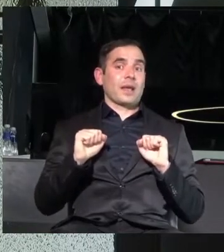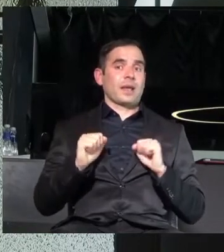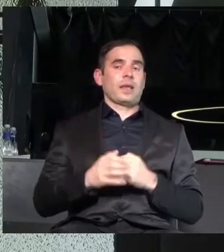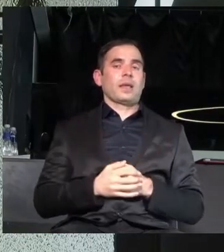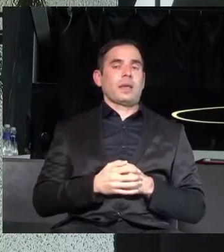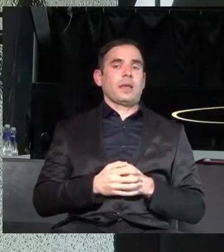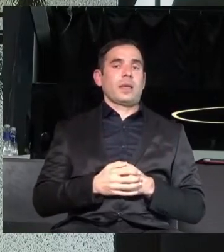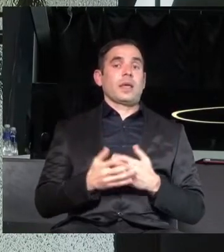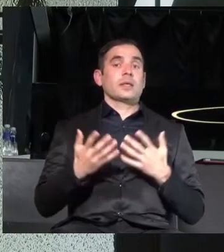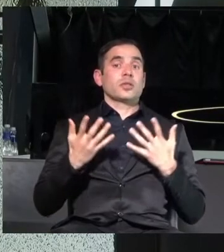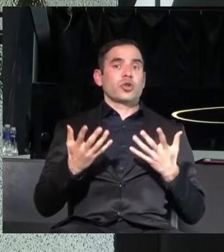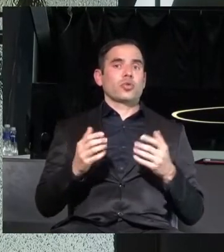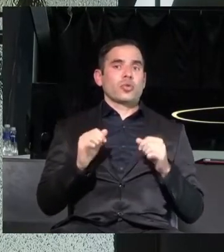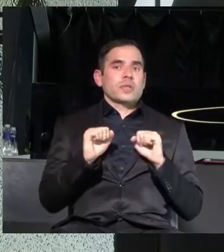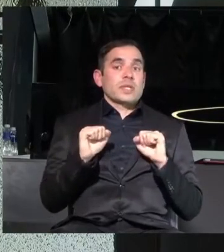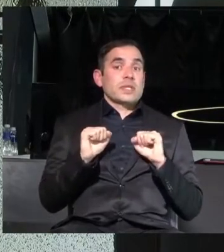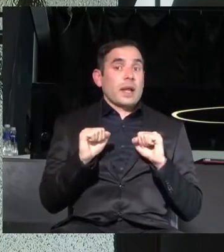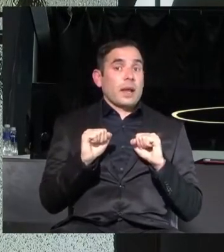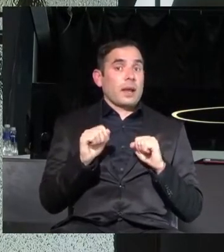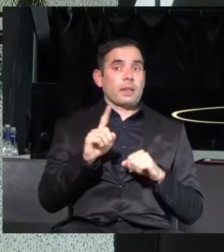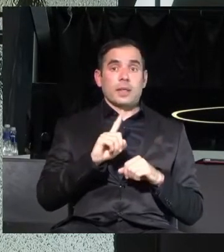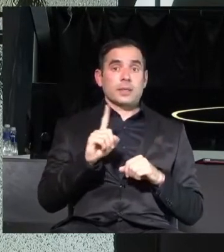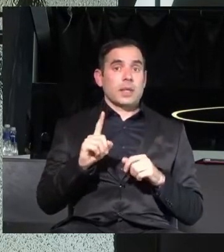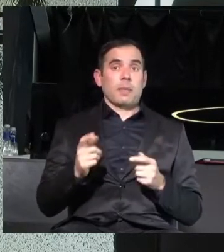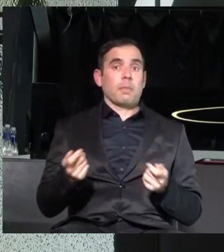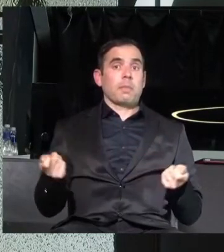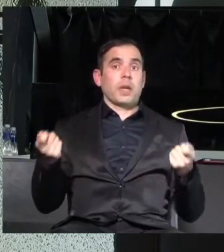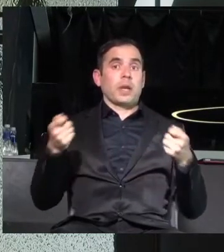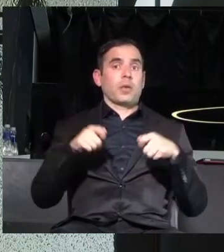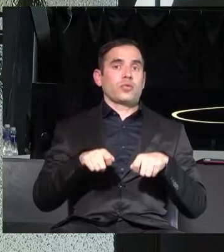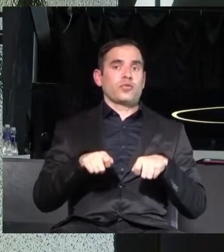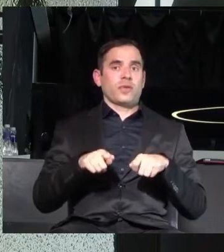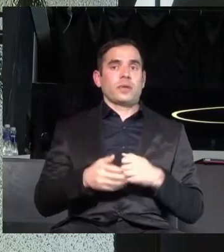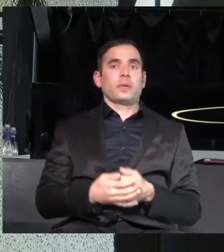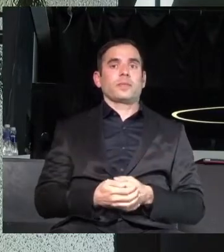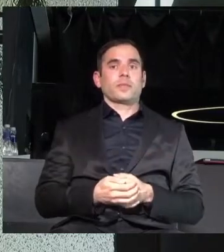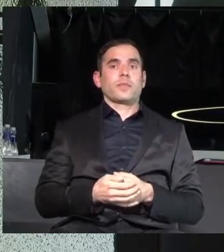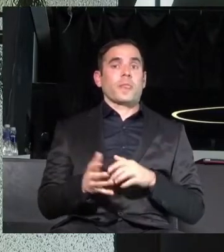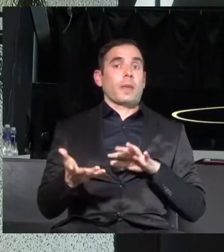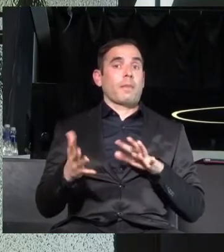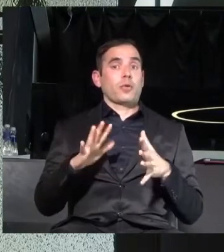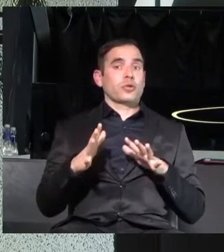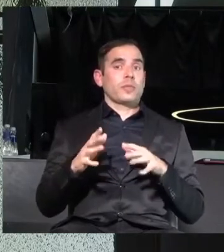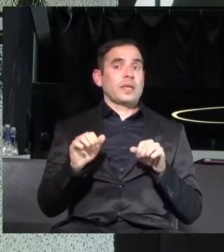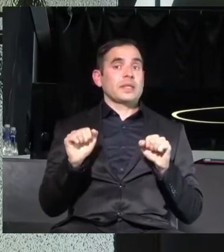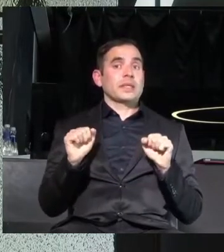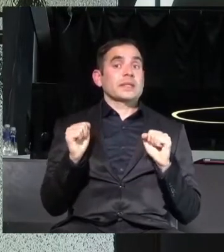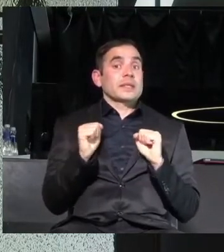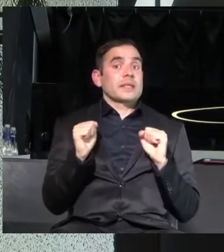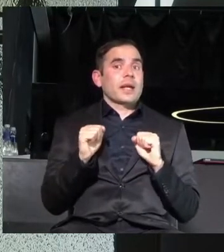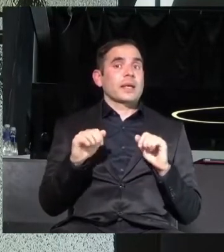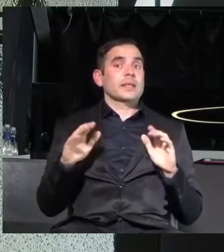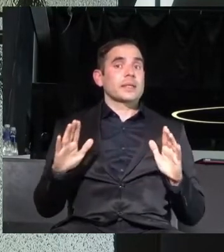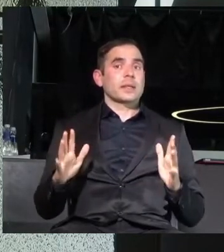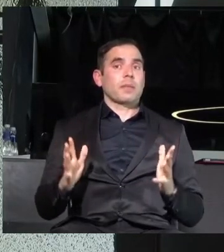защото със страх не се приключва. Може би със страха се започва.